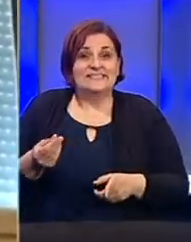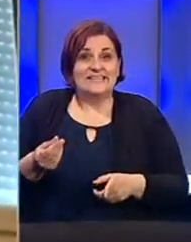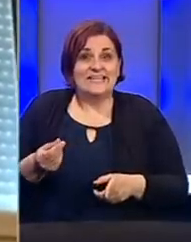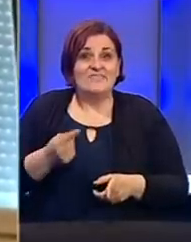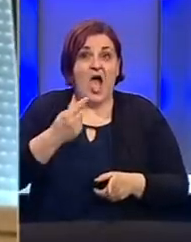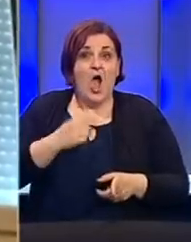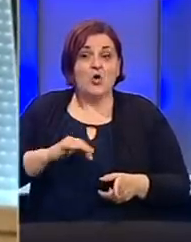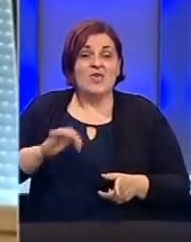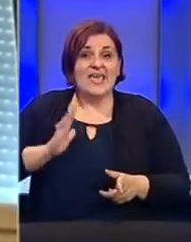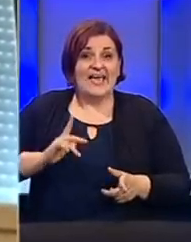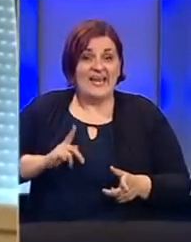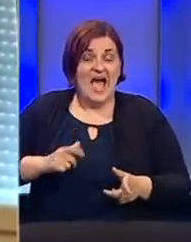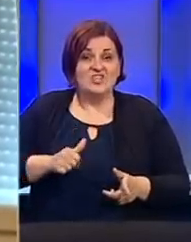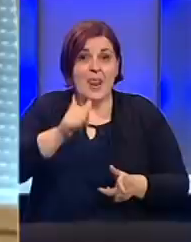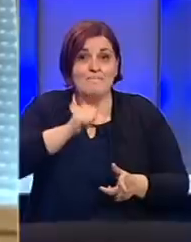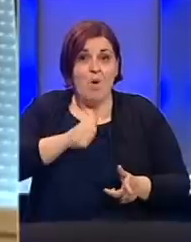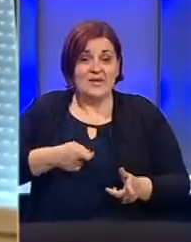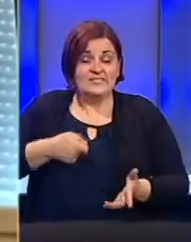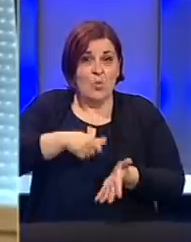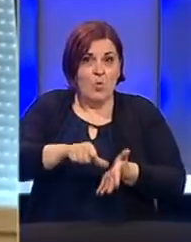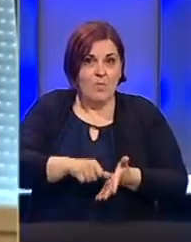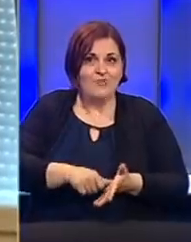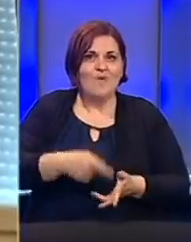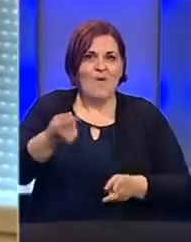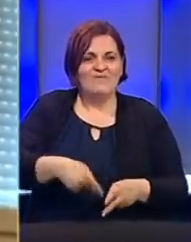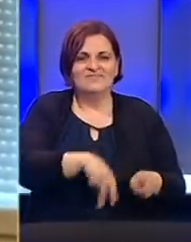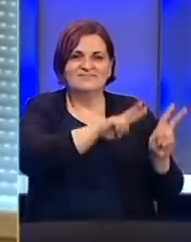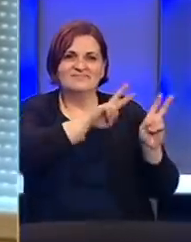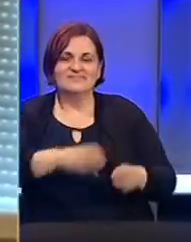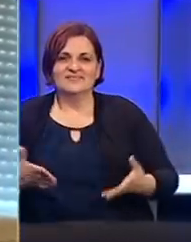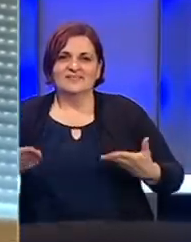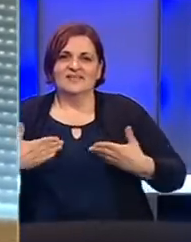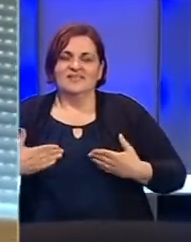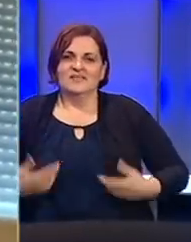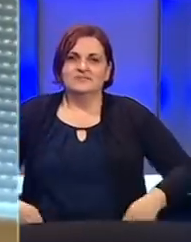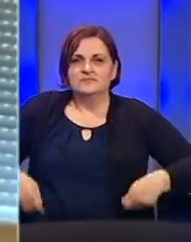se građani izdvajaju kroz poreze i budžete vrlo rado koriste za vlastu